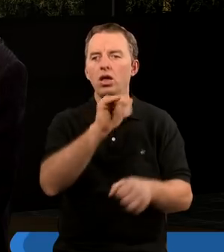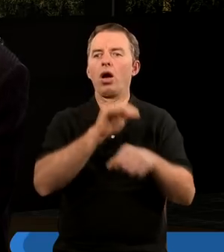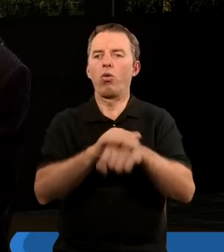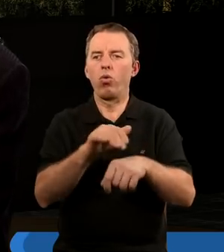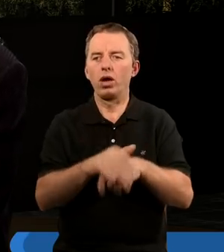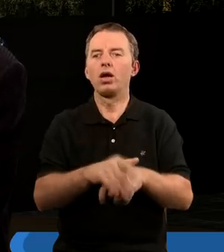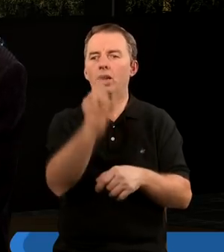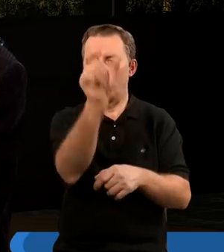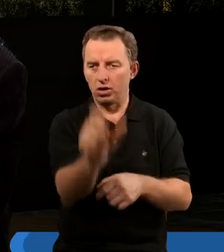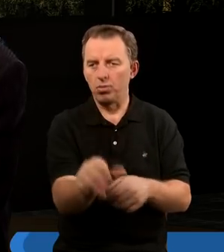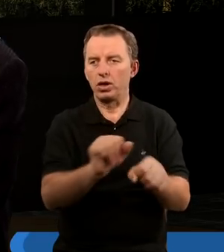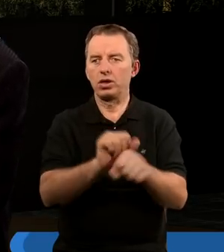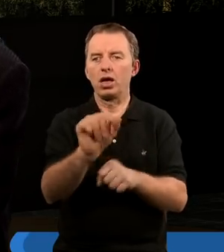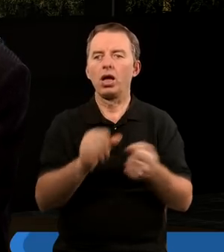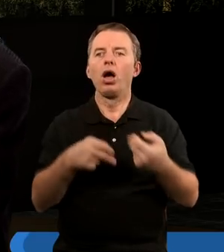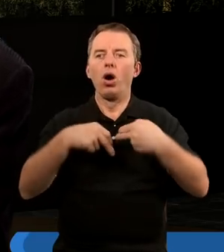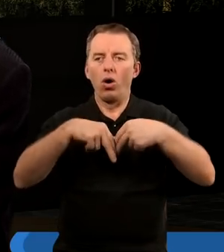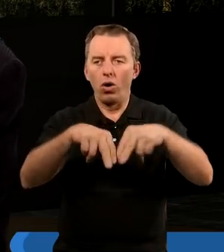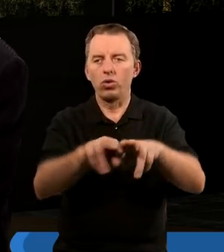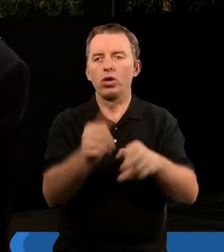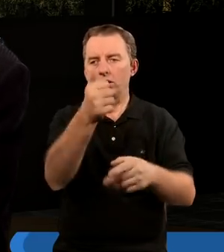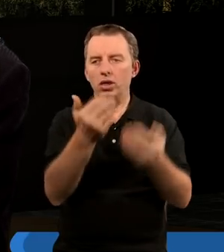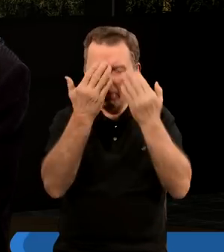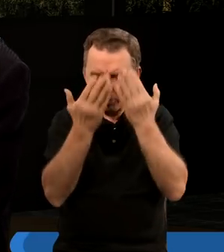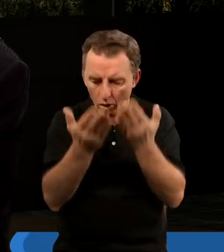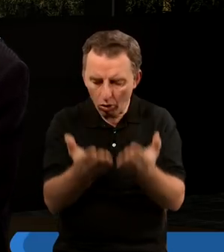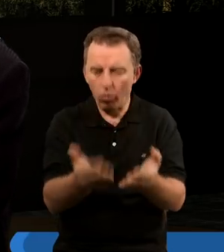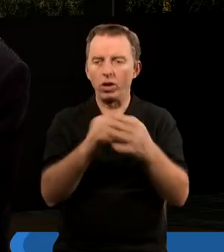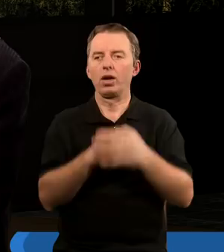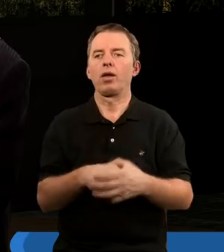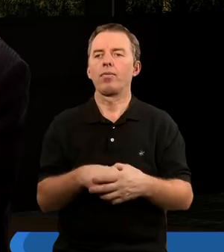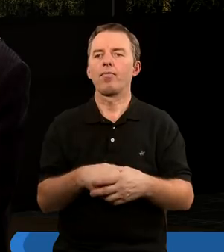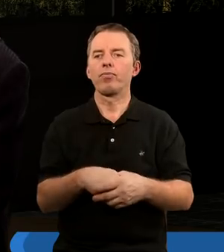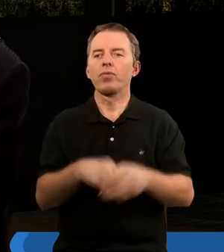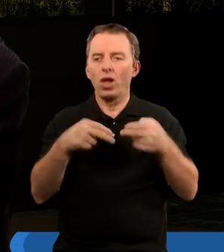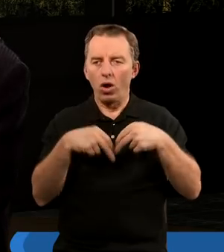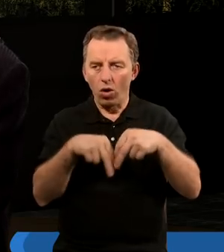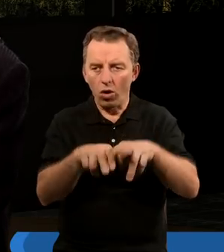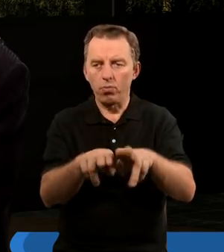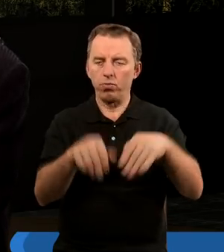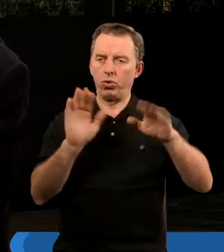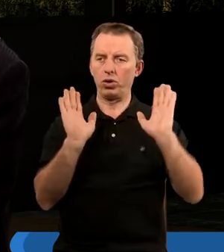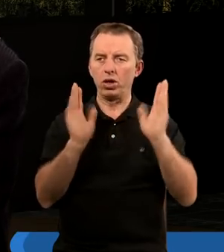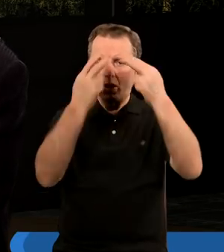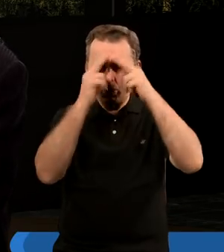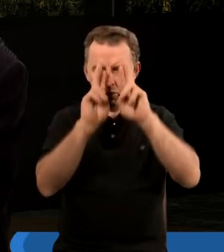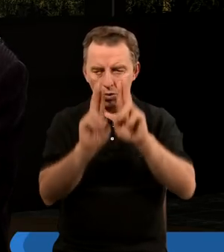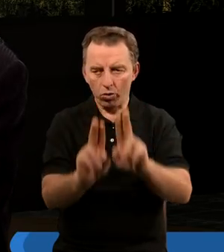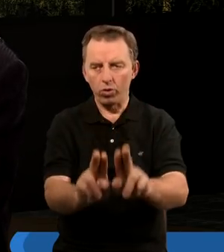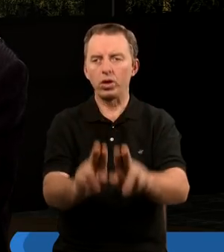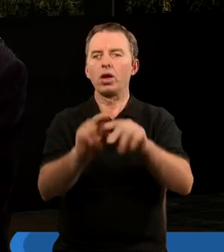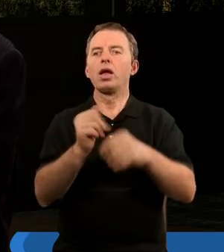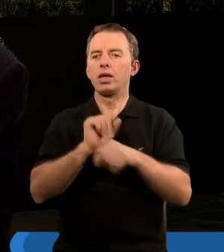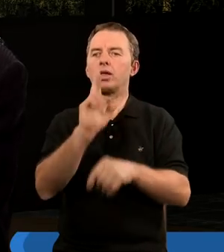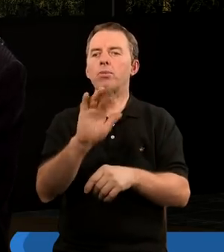jaki łaskawy dla Ciebie jestem. Oddaj mi jeden pokłon. A więc poddaj mi się. Uznaj, że